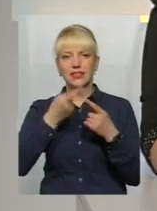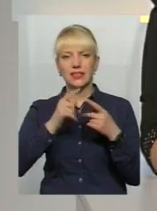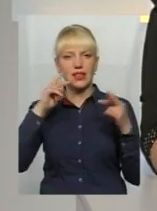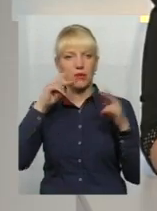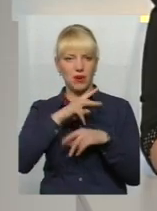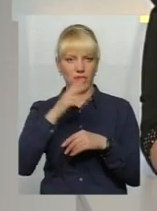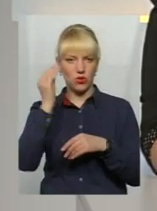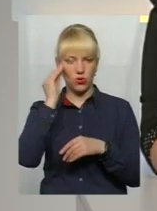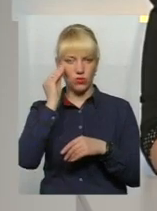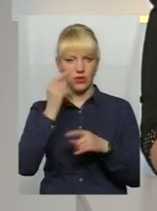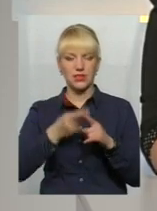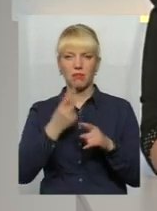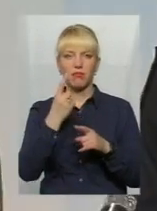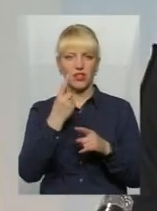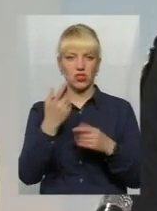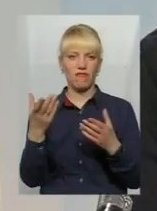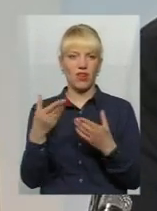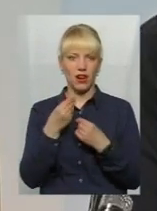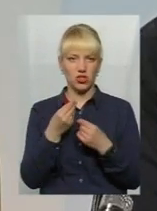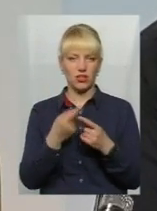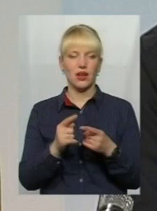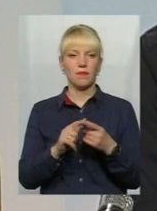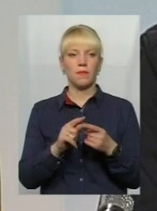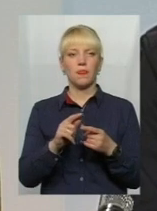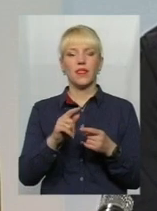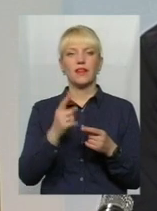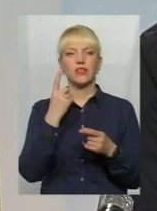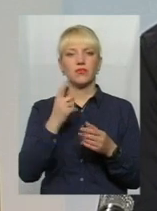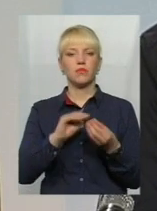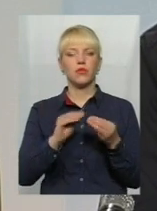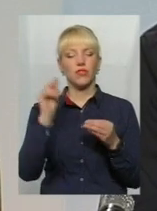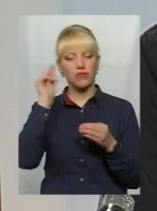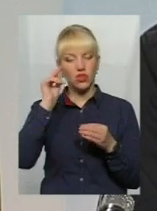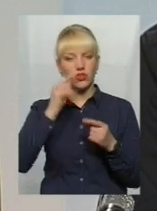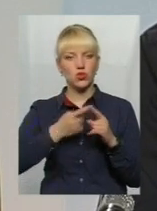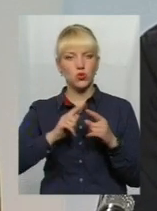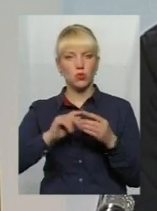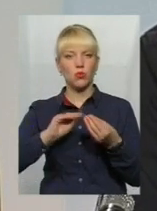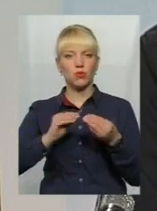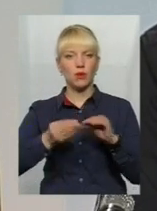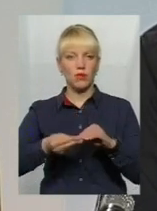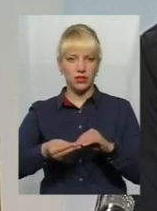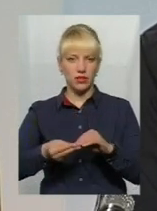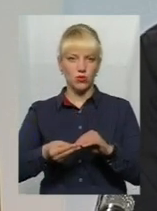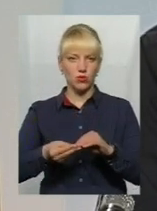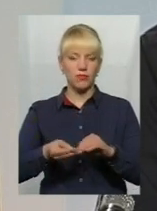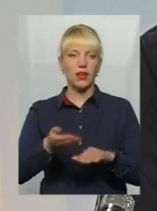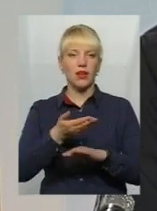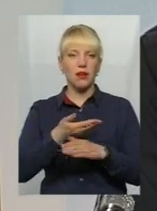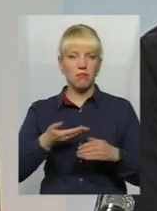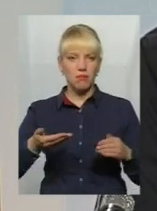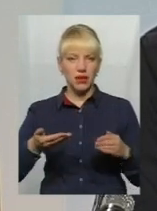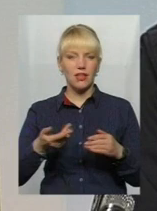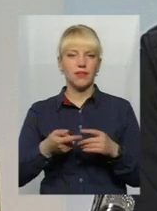думки. Це лише перше враження. Вивчаючи цю проблематику, ми дійшли такої